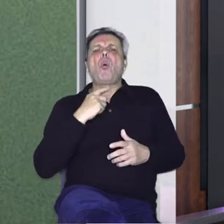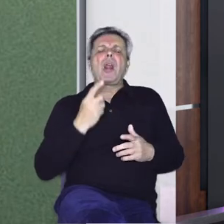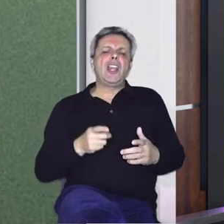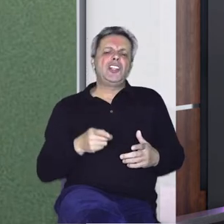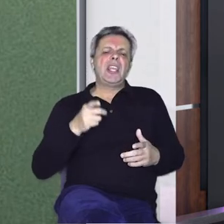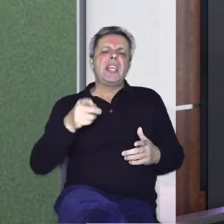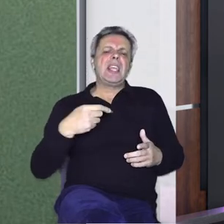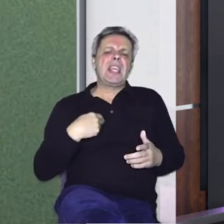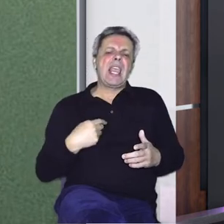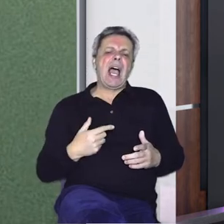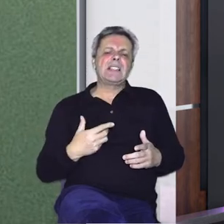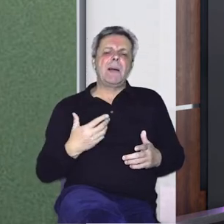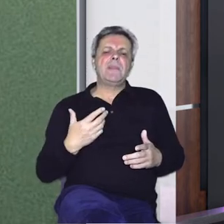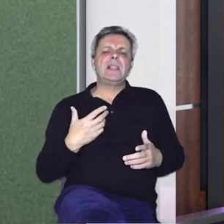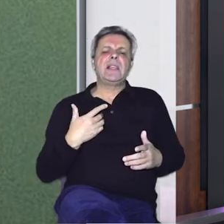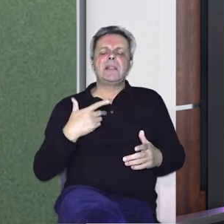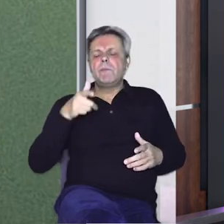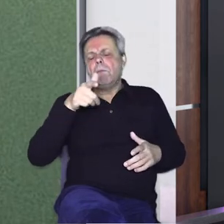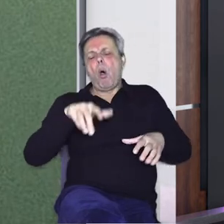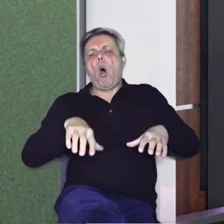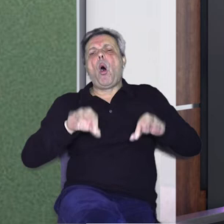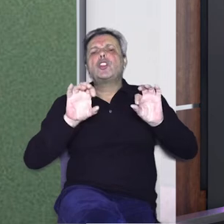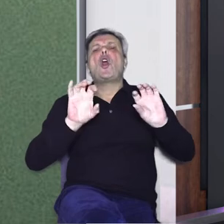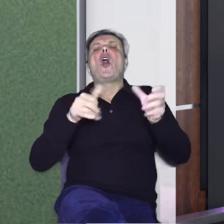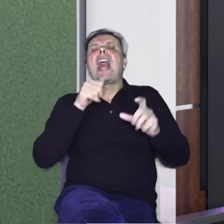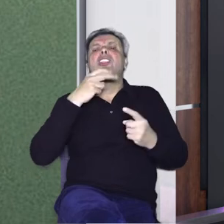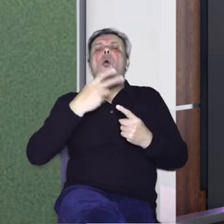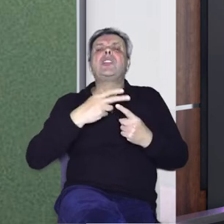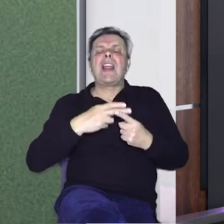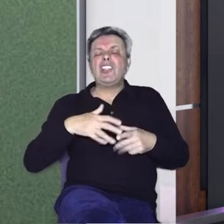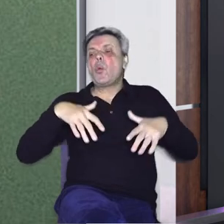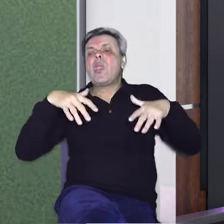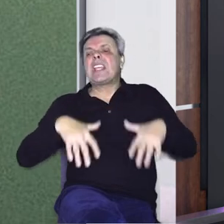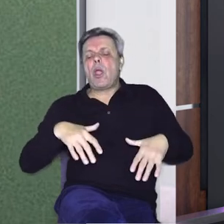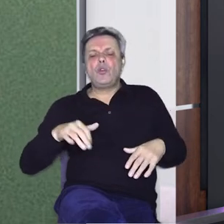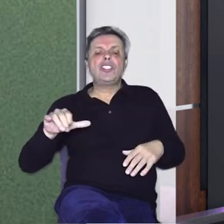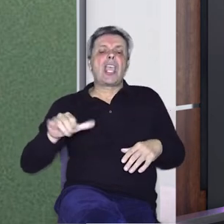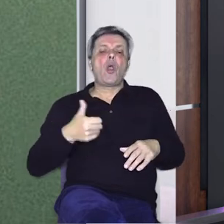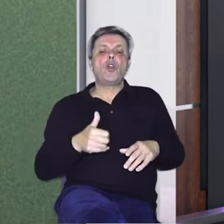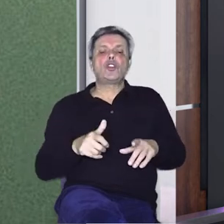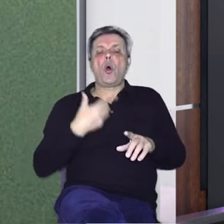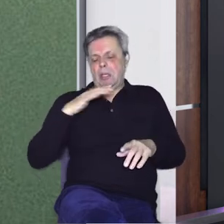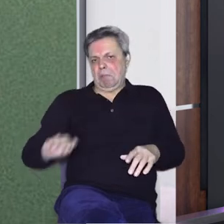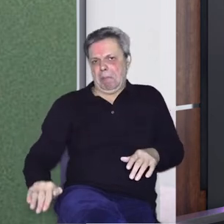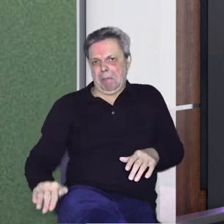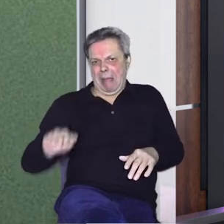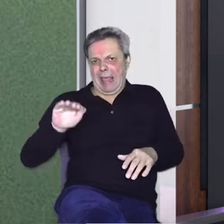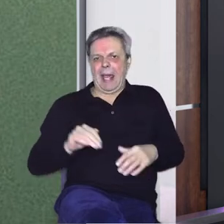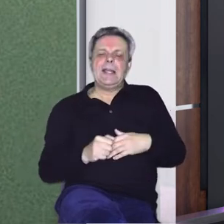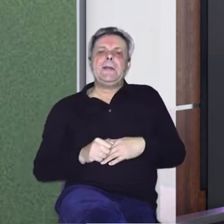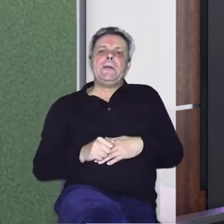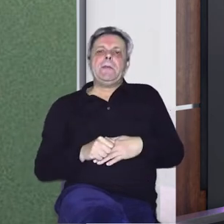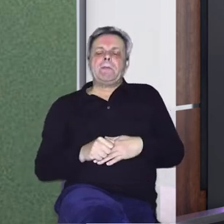reći da sam zapravo sa otkrio radio i televiziju igrajući se još od malih noga